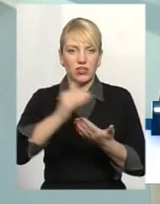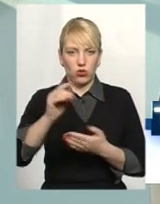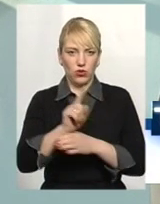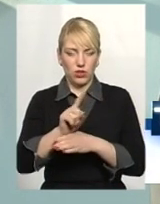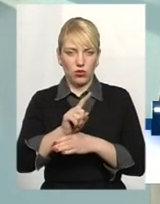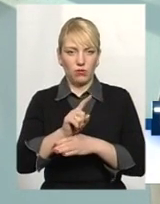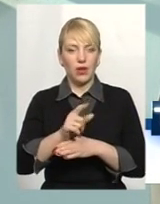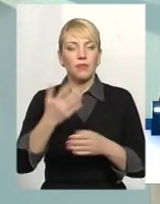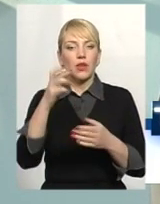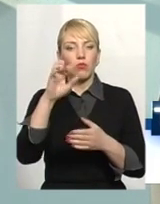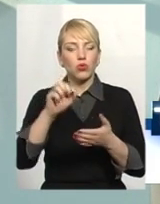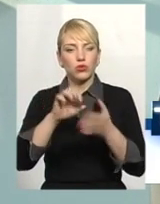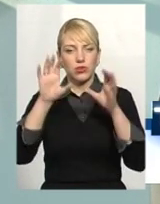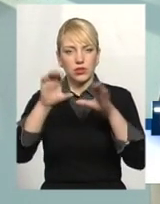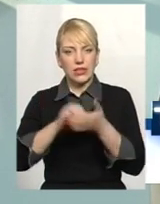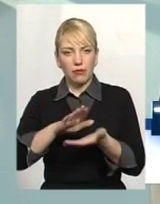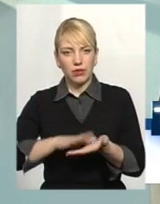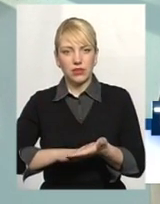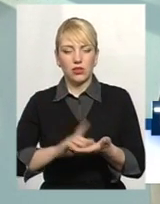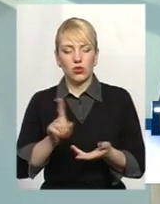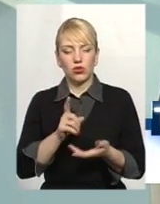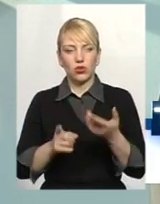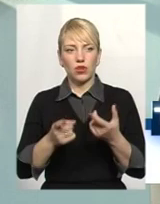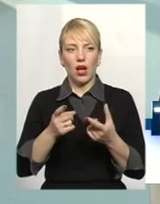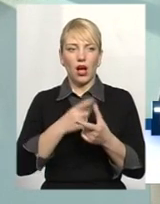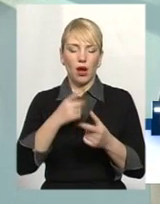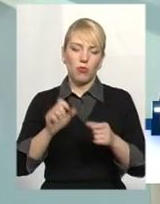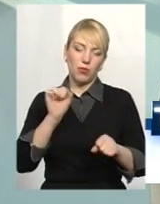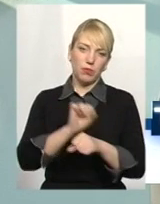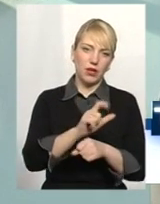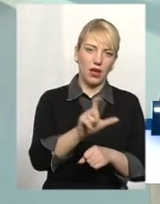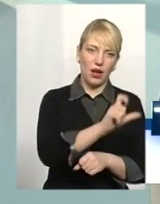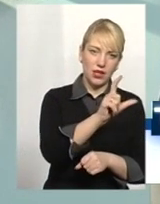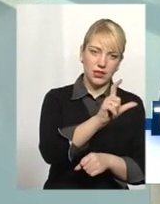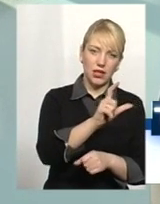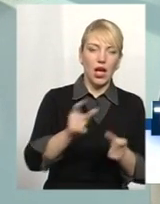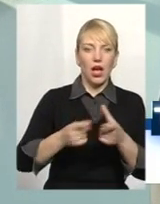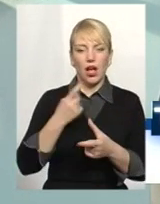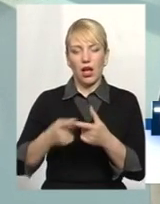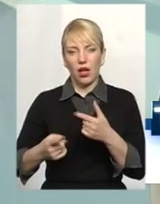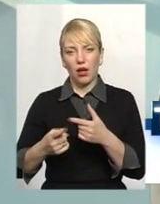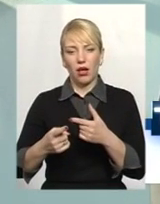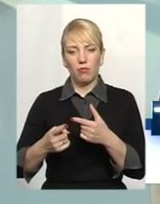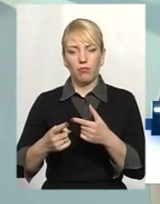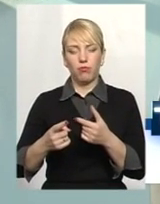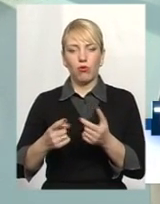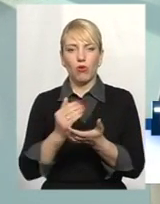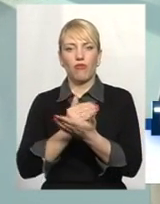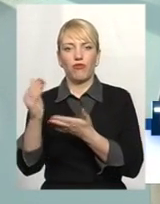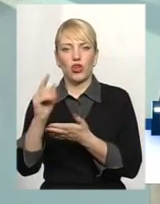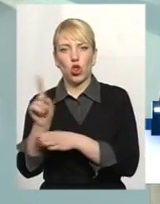що в разі порушення або переведення на граничні норми, або припинення газопостачання. Ну, про припинення газопостачання ми взагалі не